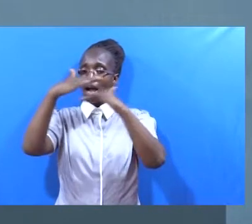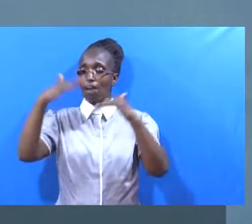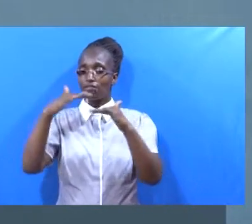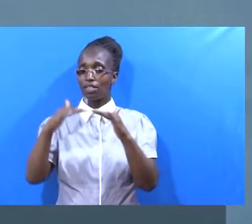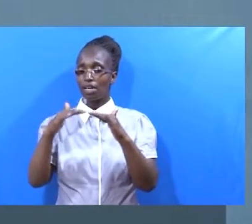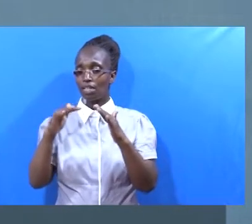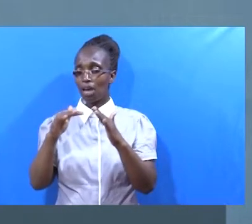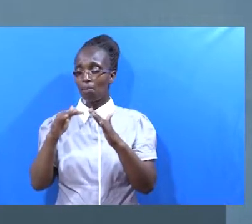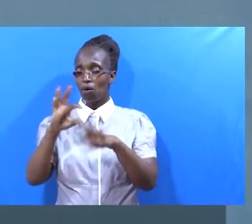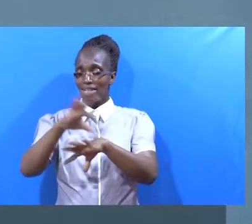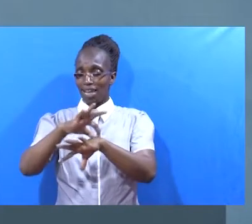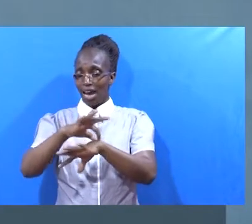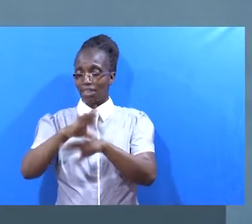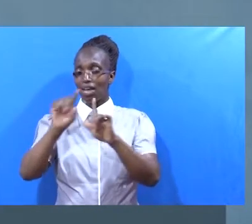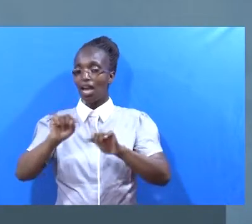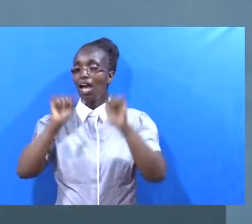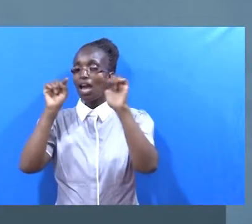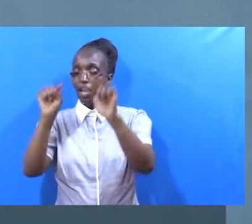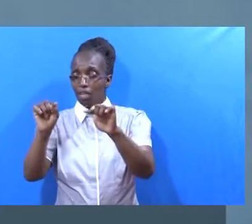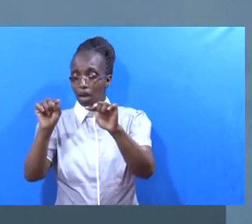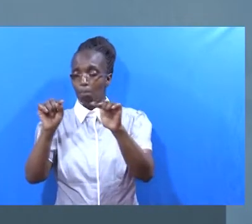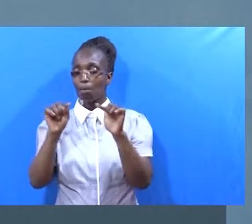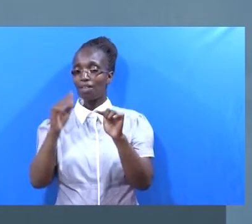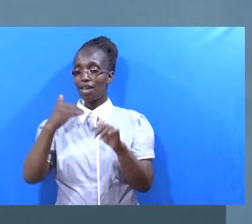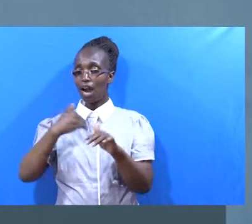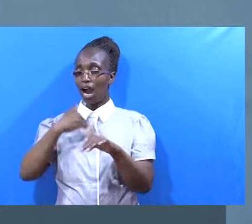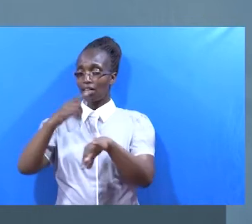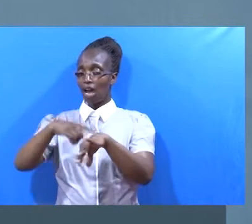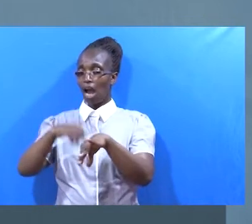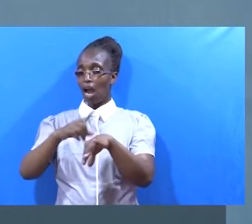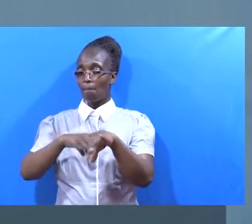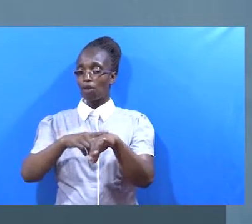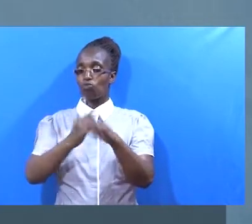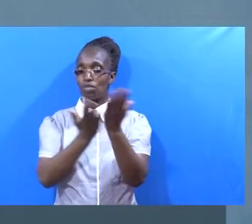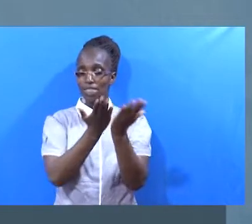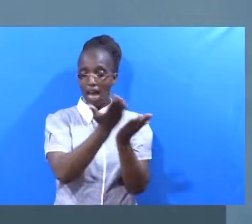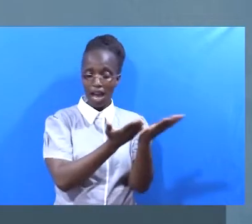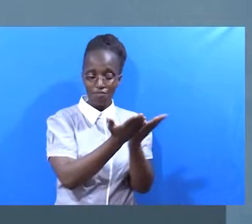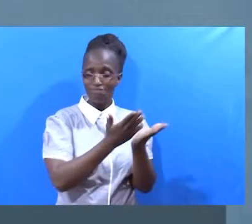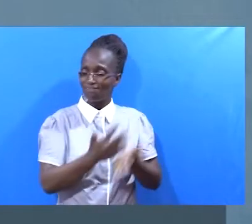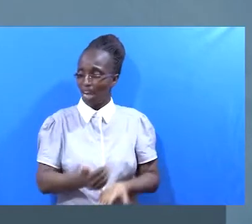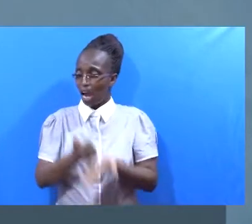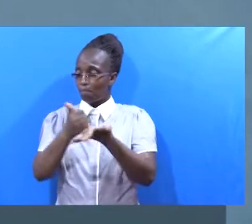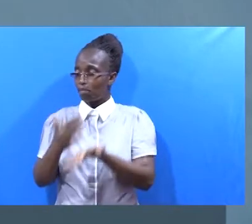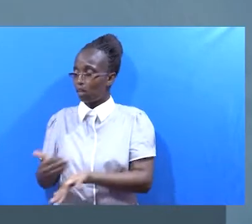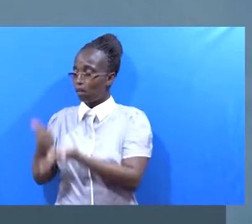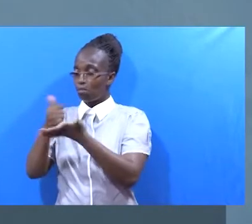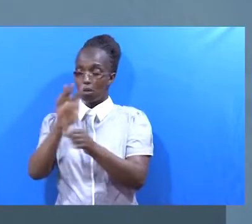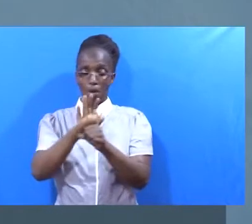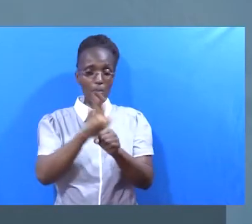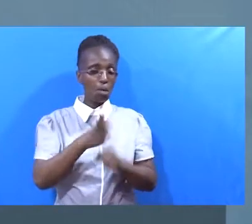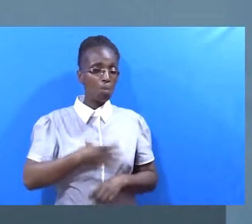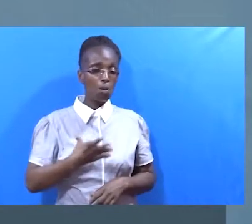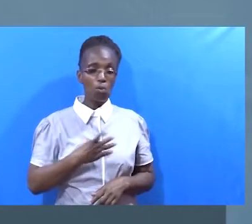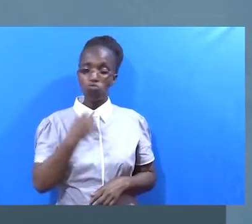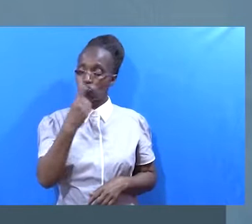upendo Wakuhacha ufaulu mewote Na kuja nduñiani Alikuucha Na wakawa na wakati Wakutumika Hali wasaidia